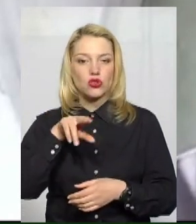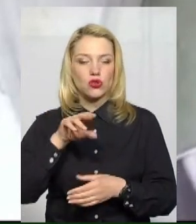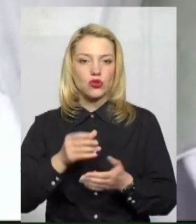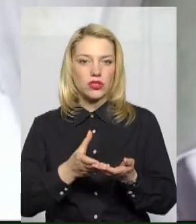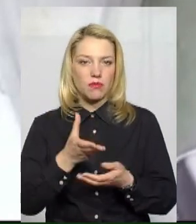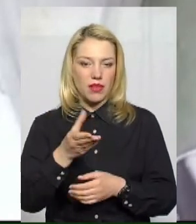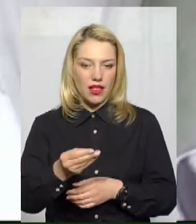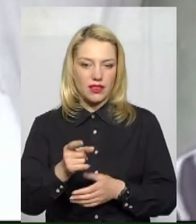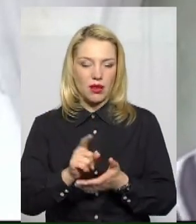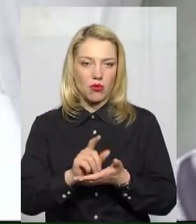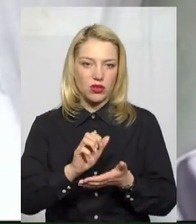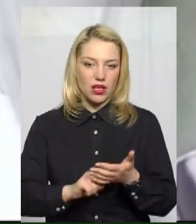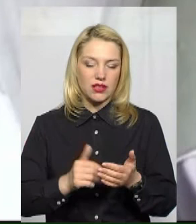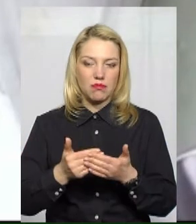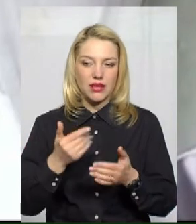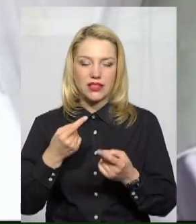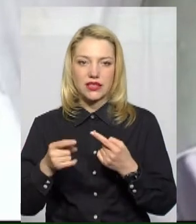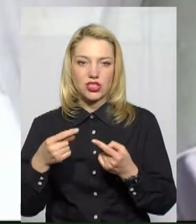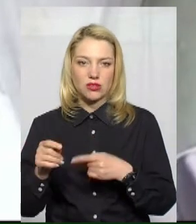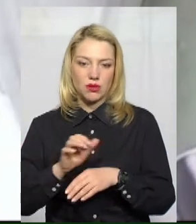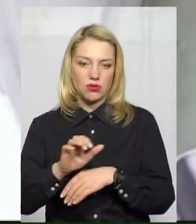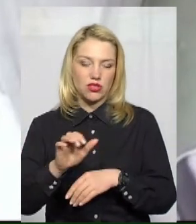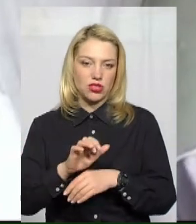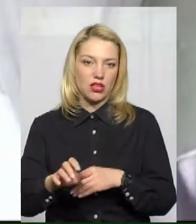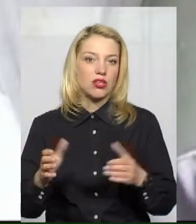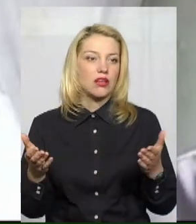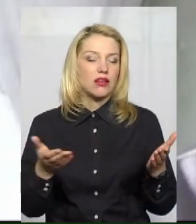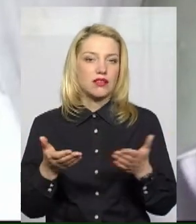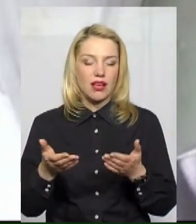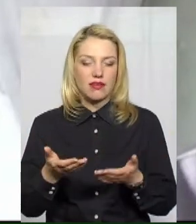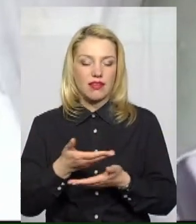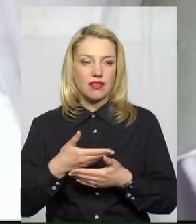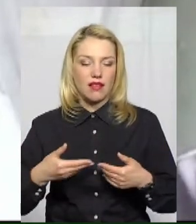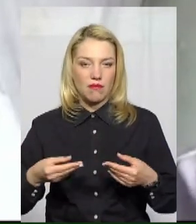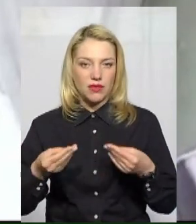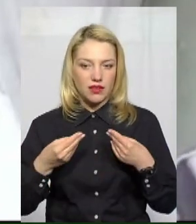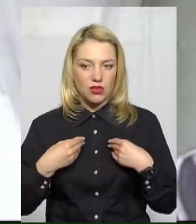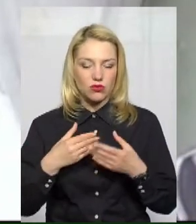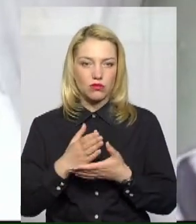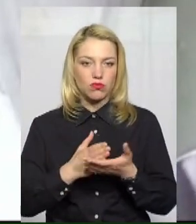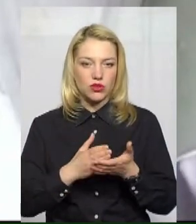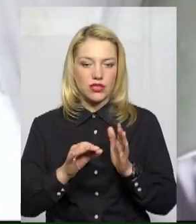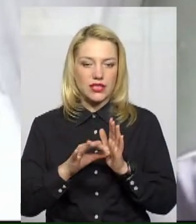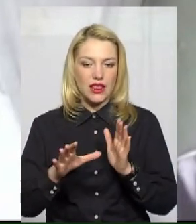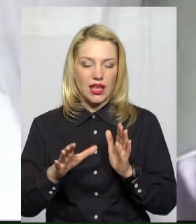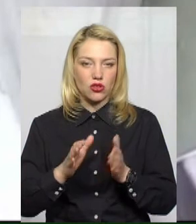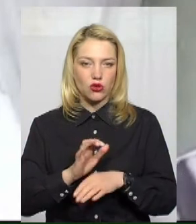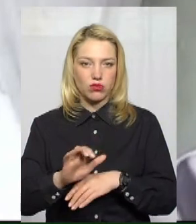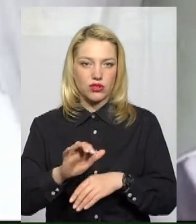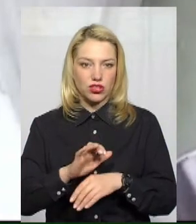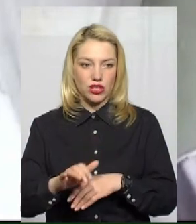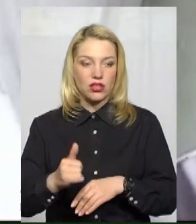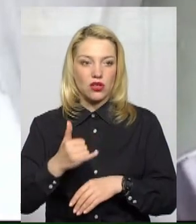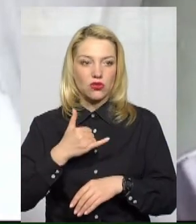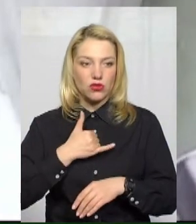перед іншими постачальниками, які нам надають послуги з електропостачання. У нас